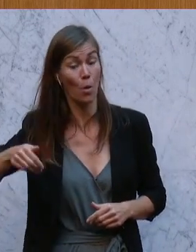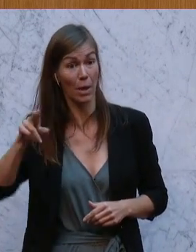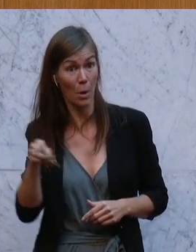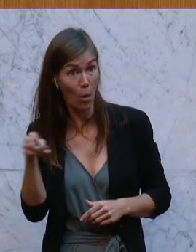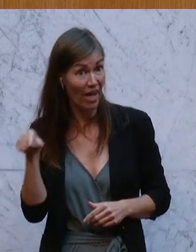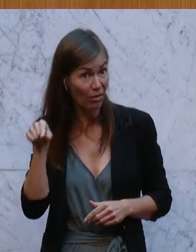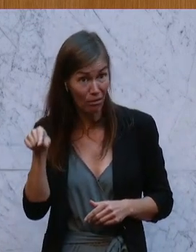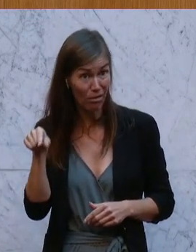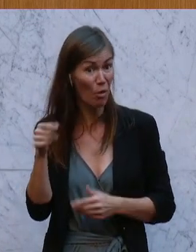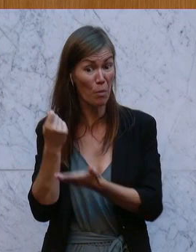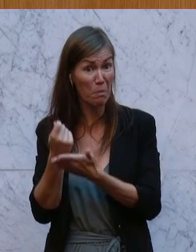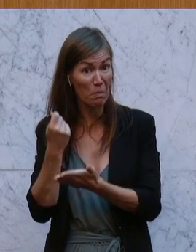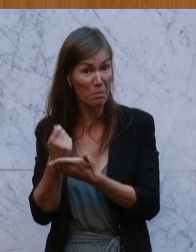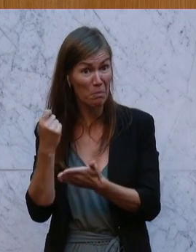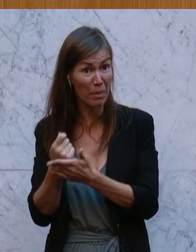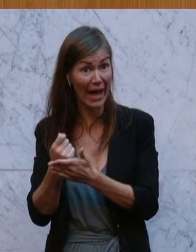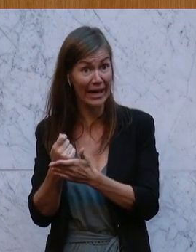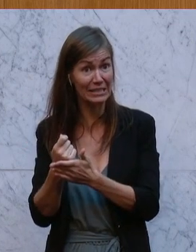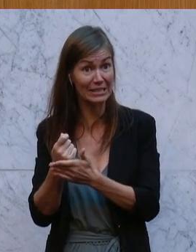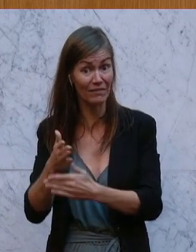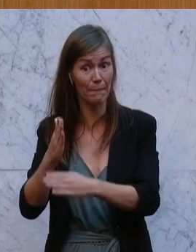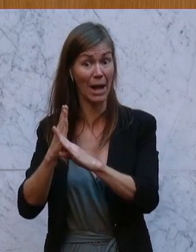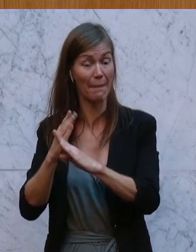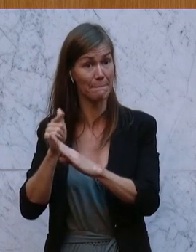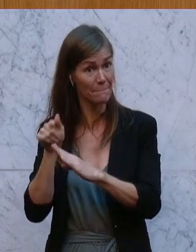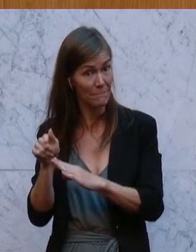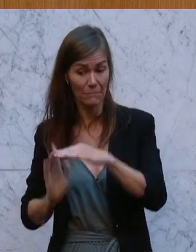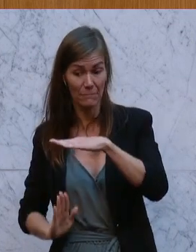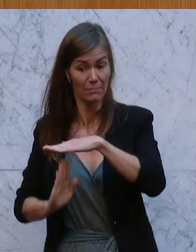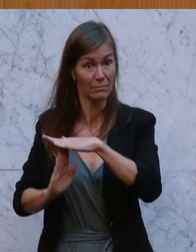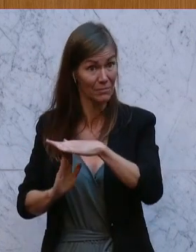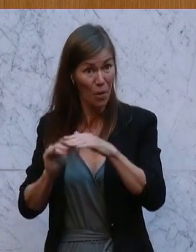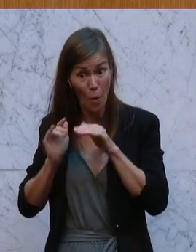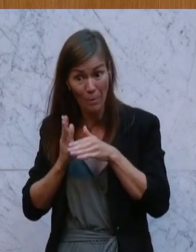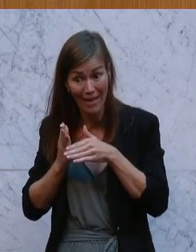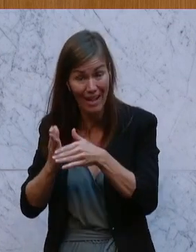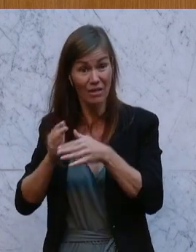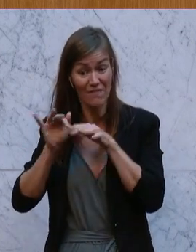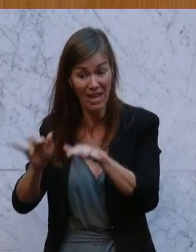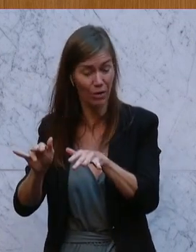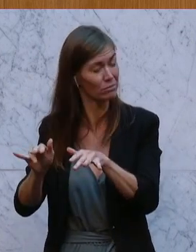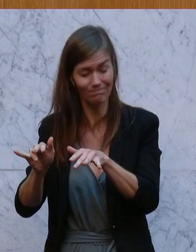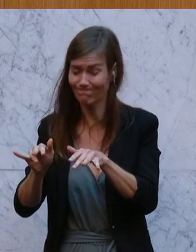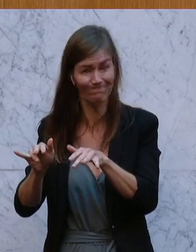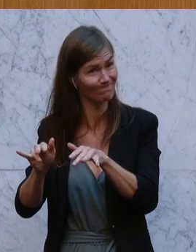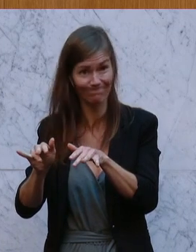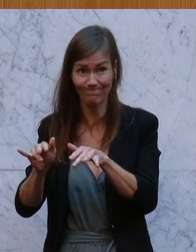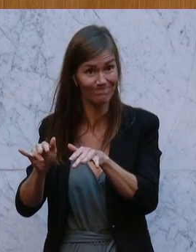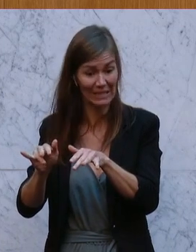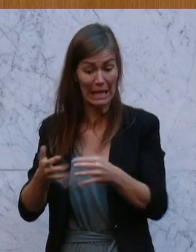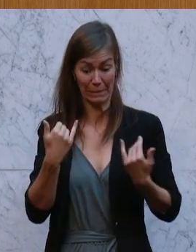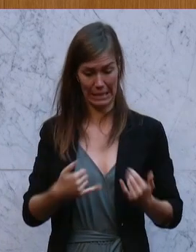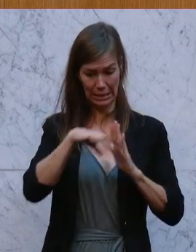Deckel irgendeine Wirkung hat, weil man davon ausgeht, dass die Inflation und die Mieten aufgrund der jetzigen